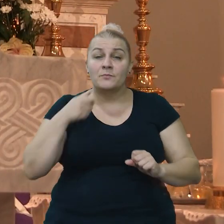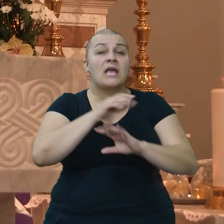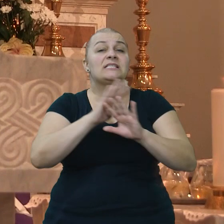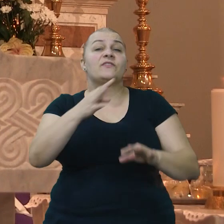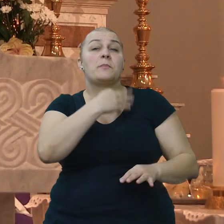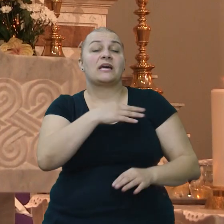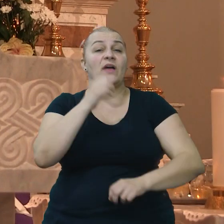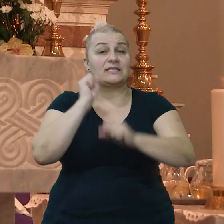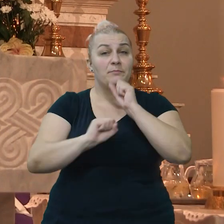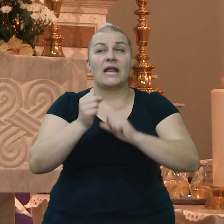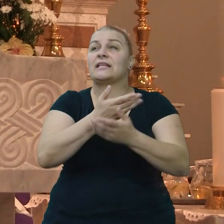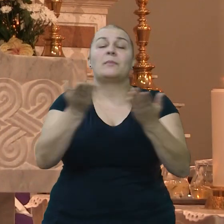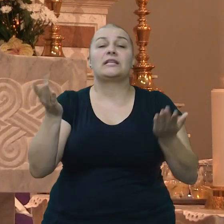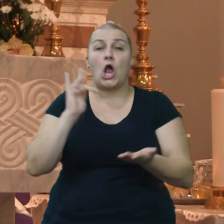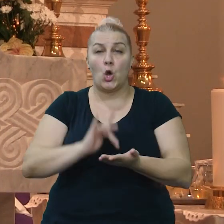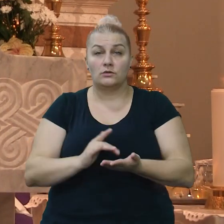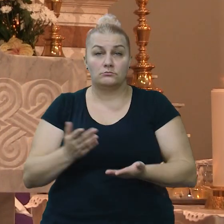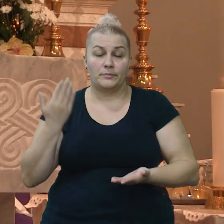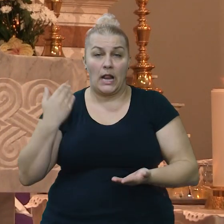hrvatskim braniteljima, ma gdje bili.